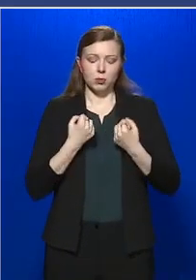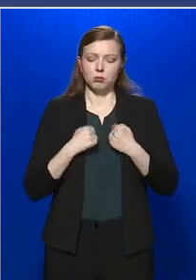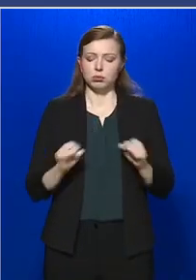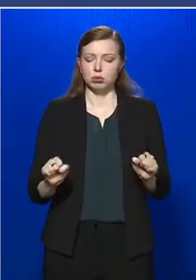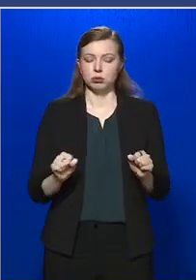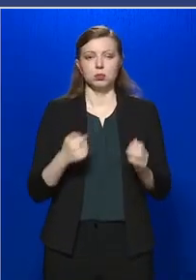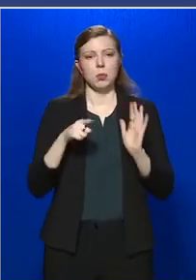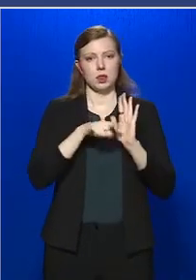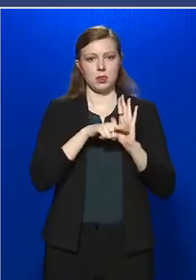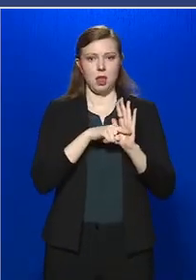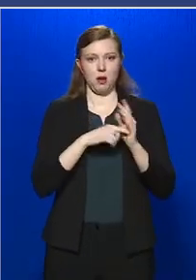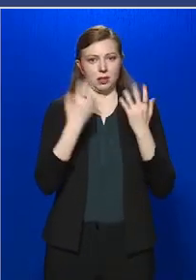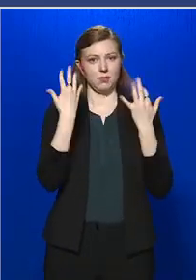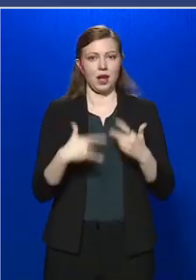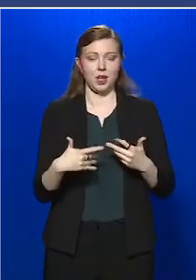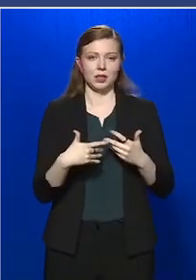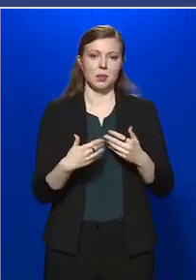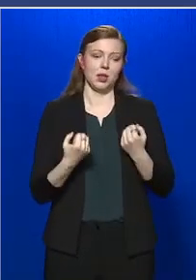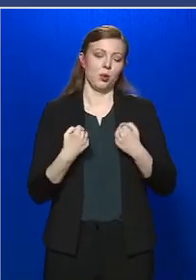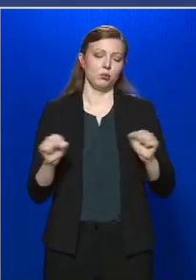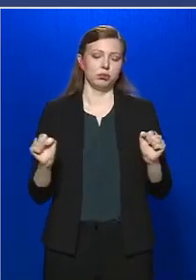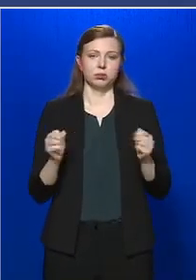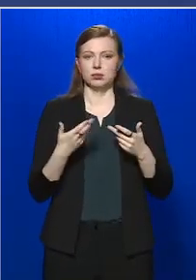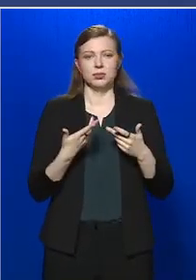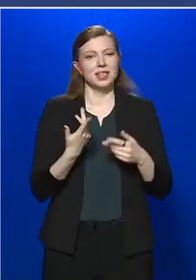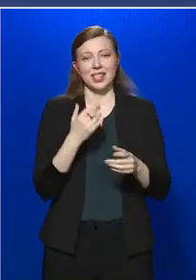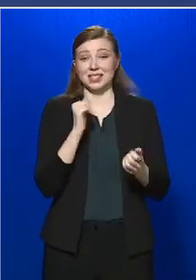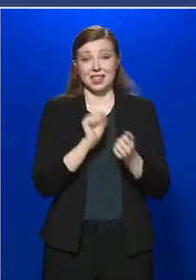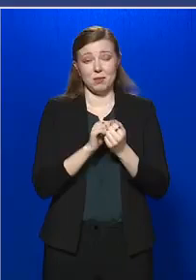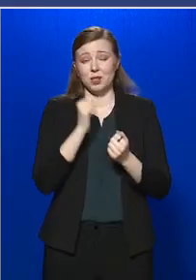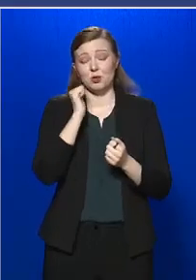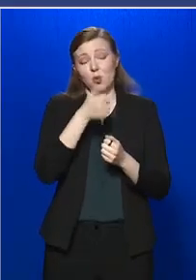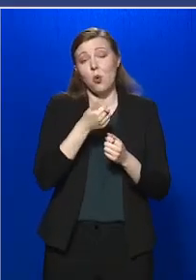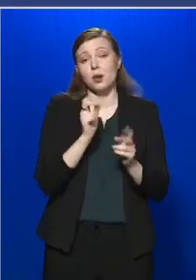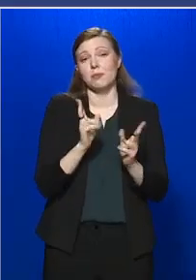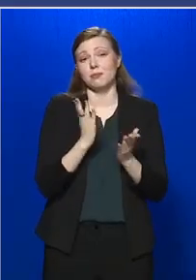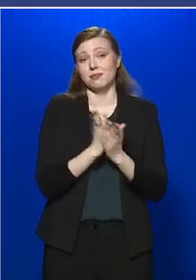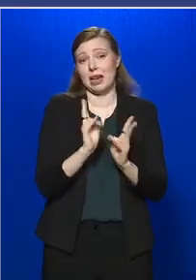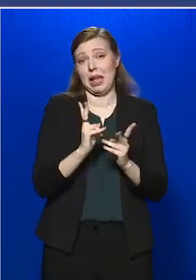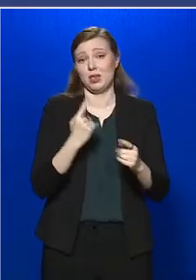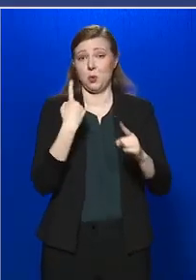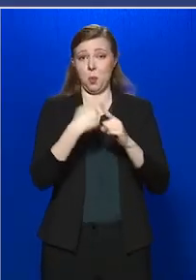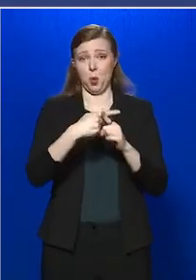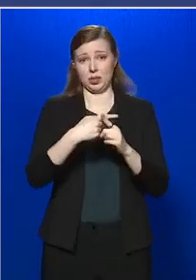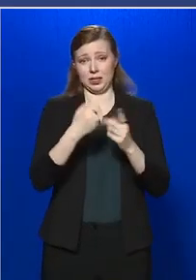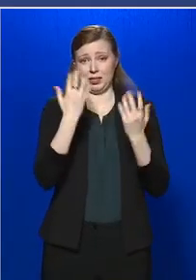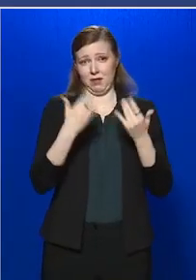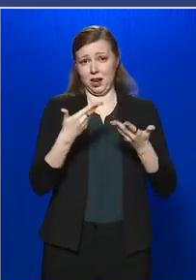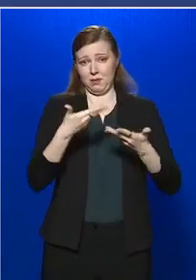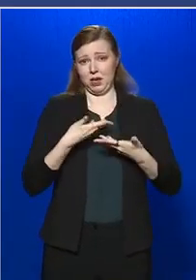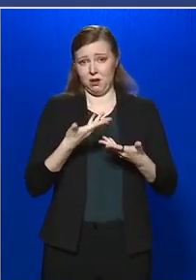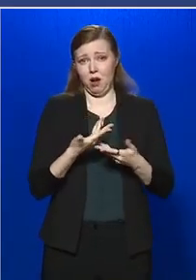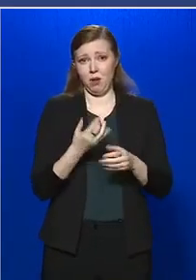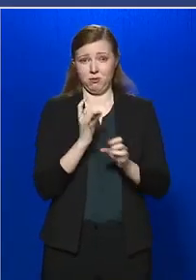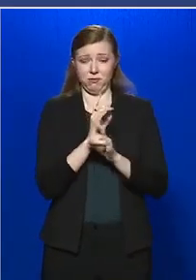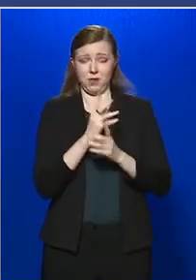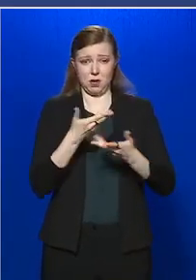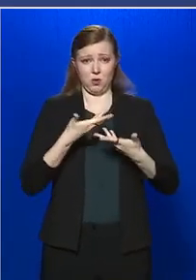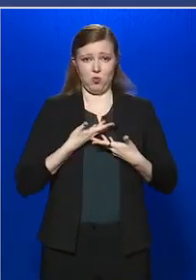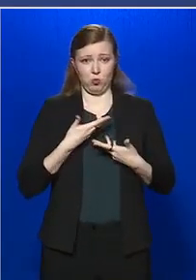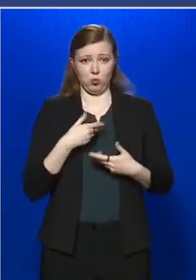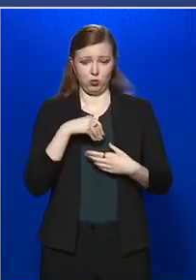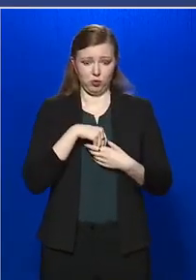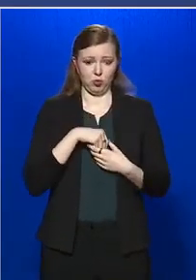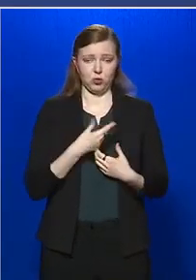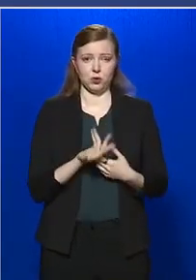hogy most negatív lett az eredménye, de semmi nem zárja ki azt, hogy holnap vagy holnap után ő nem válik pozitívá, illetve